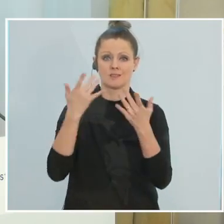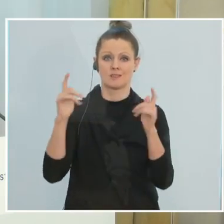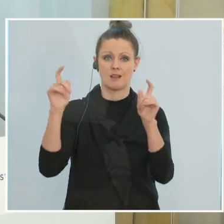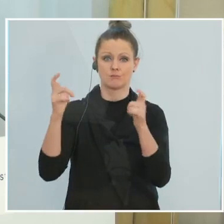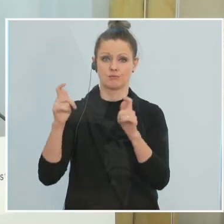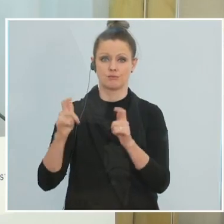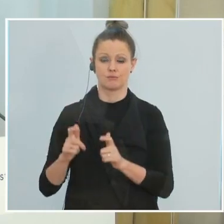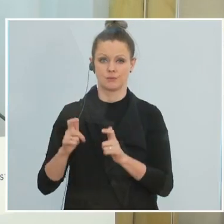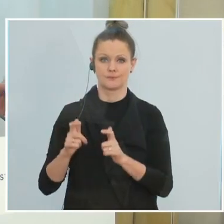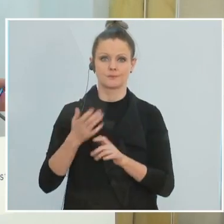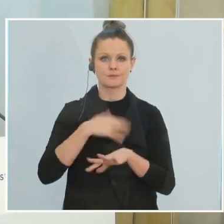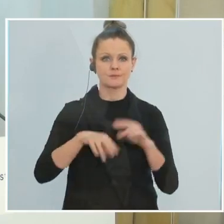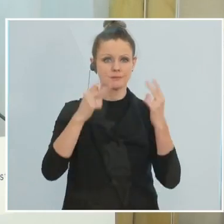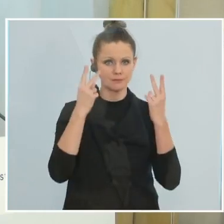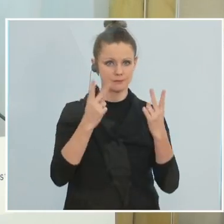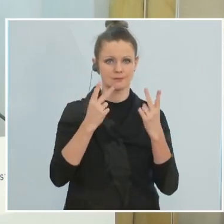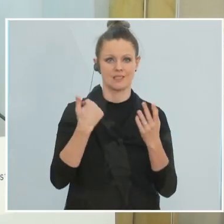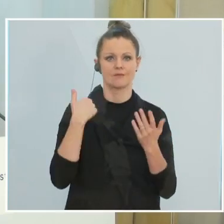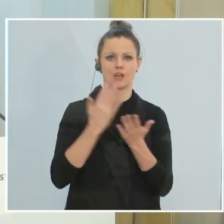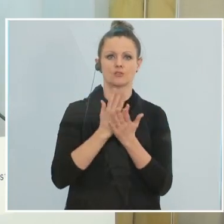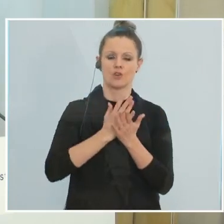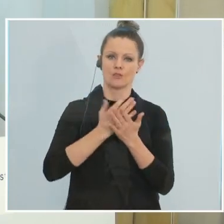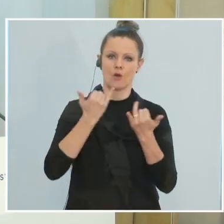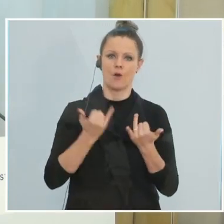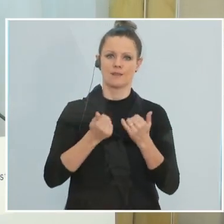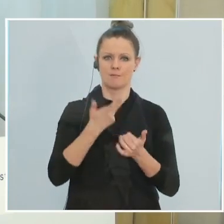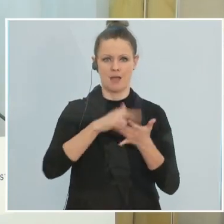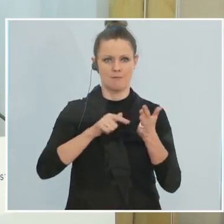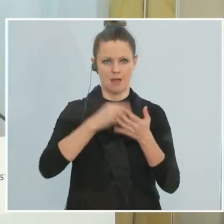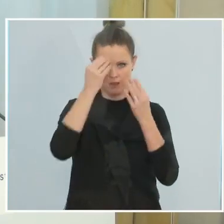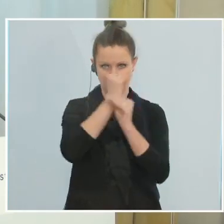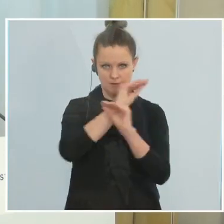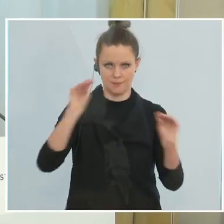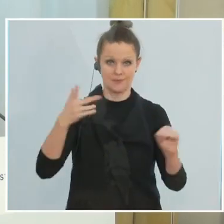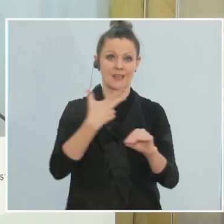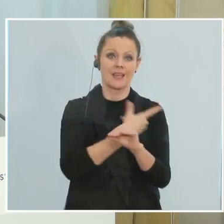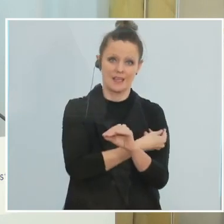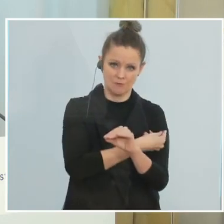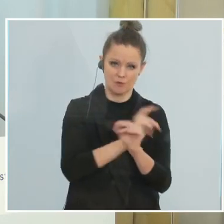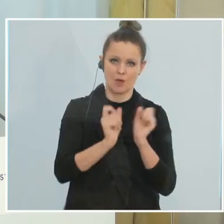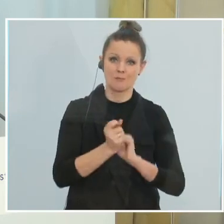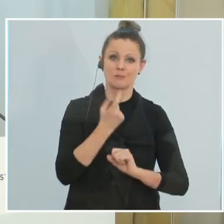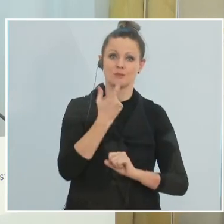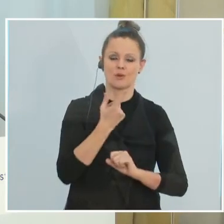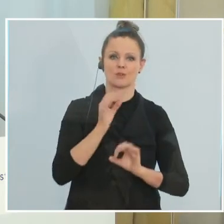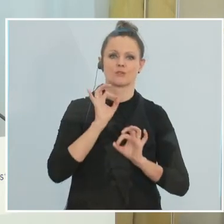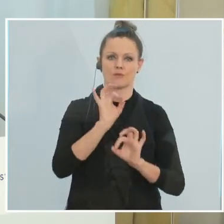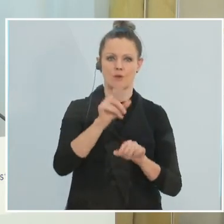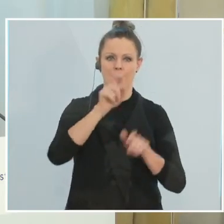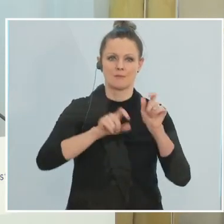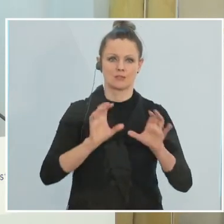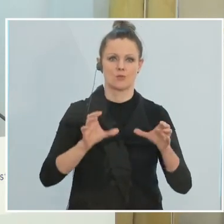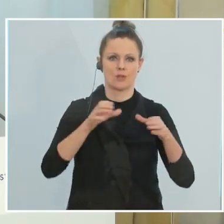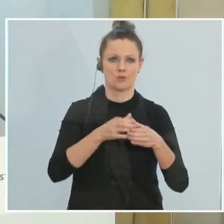entscheidende Schlüssel wird sein, das wurde bereits mehrfach heute betont, und die Impfung gerade für diese Personengruppen.